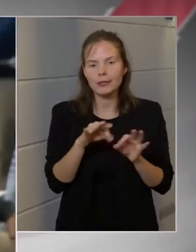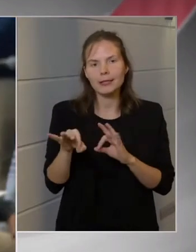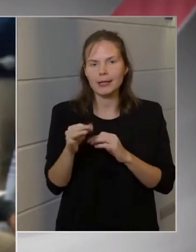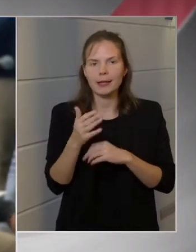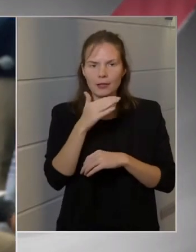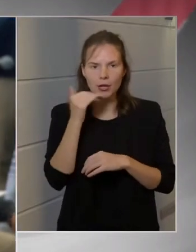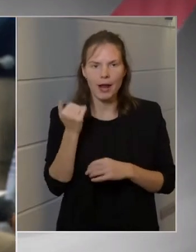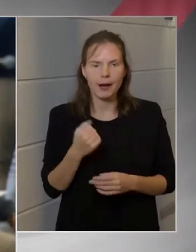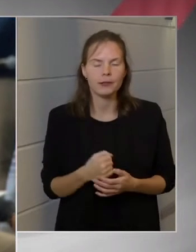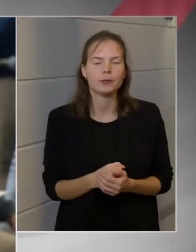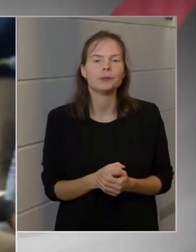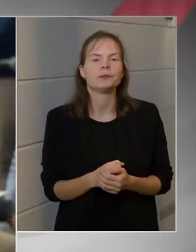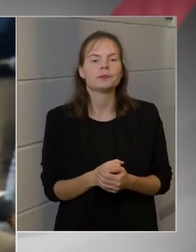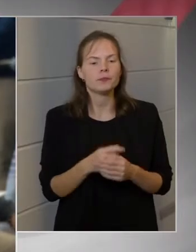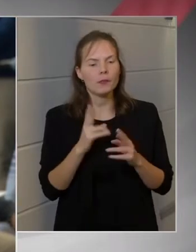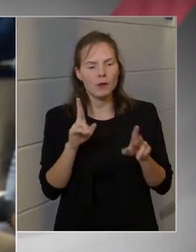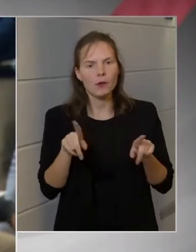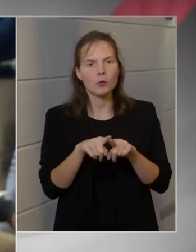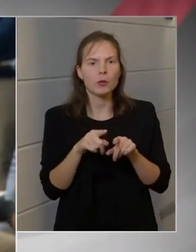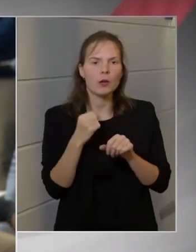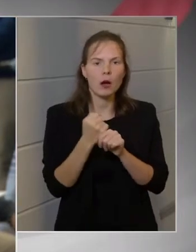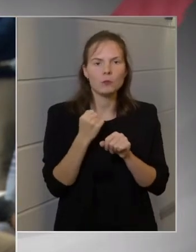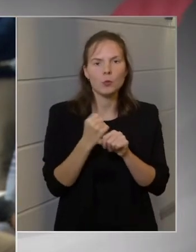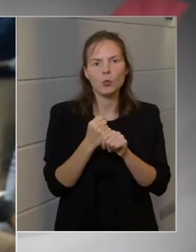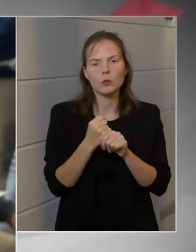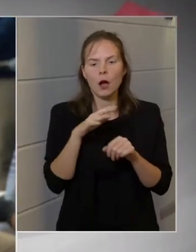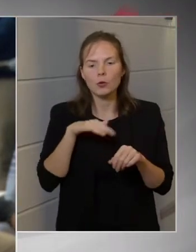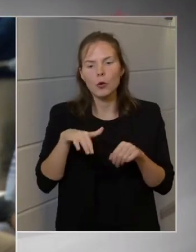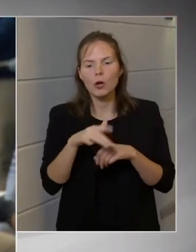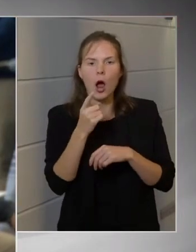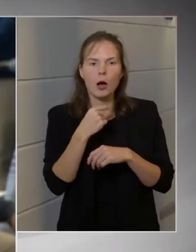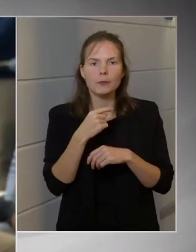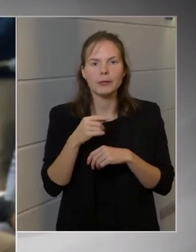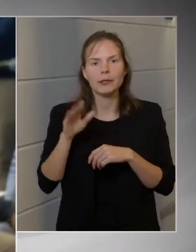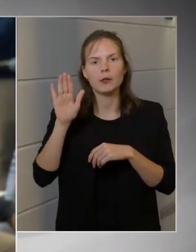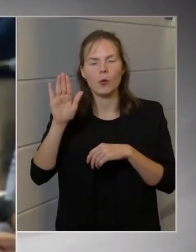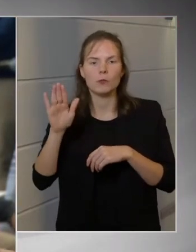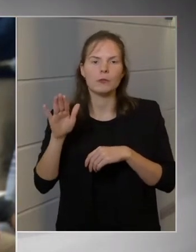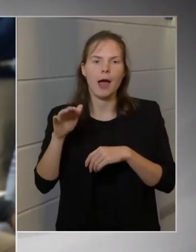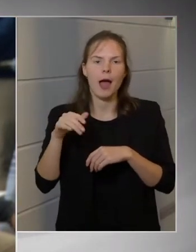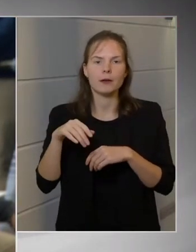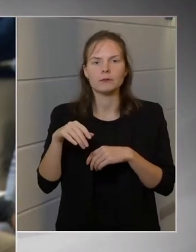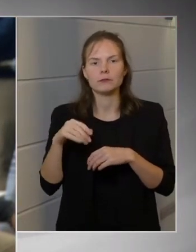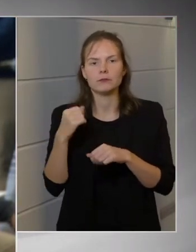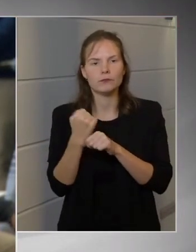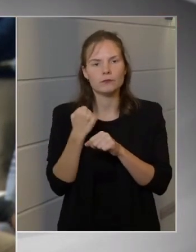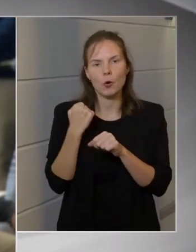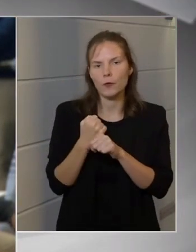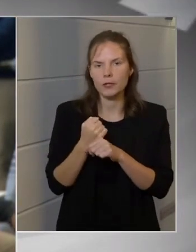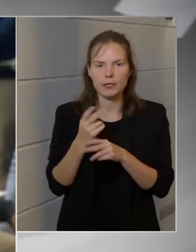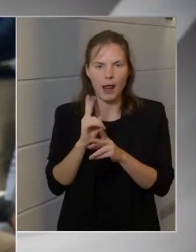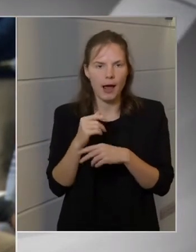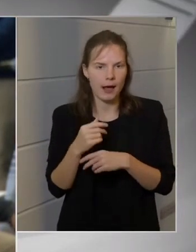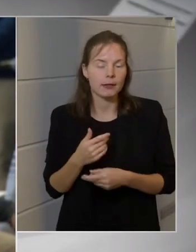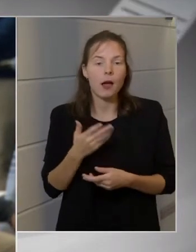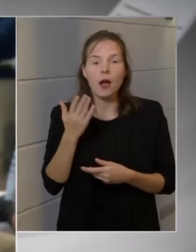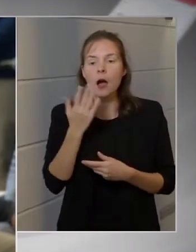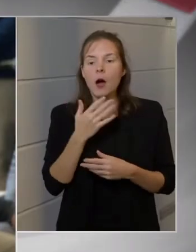meghoztunk. Vannak munkakörök, amelyek home office-al kiválthatók, hogyha a munkáltató megköveteli a